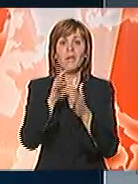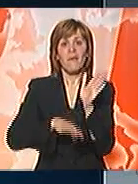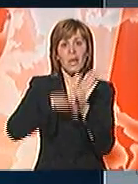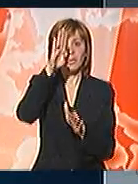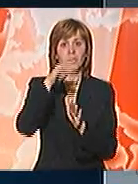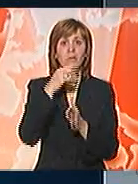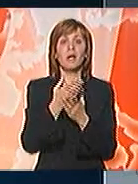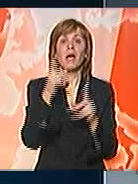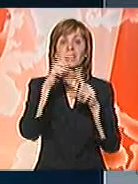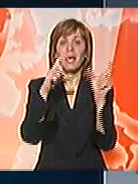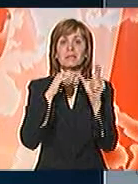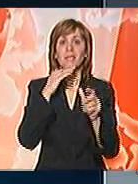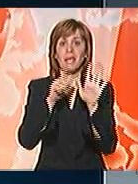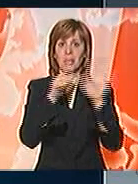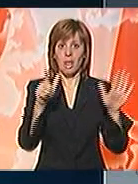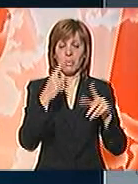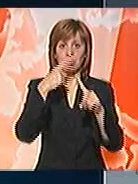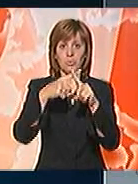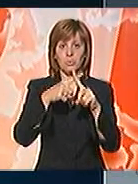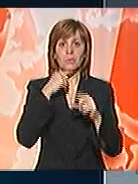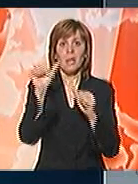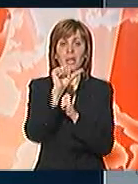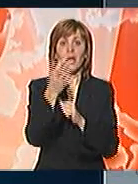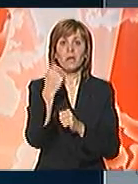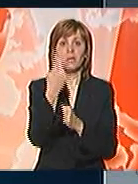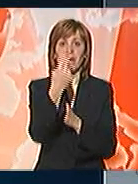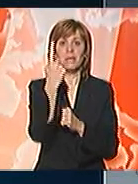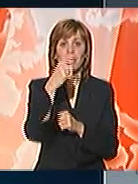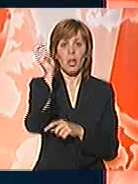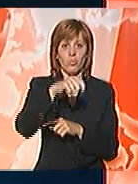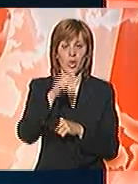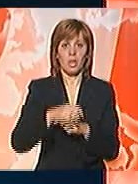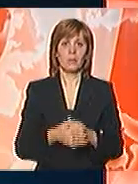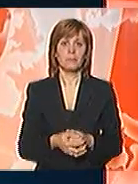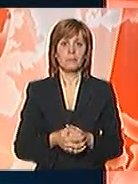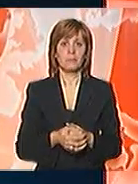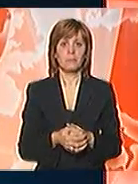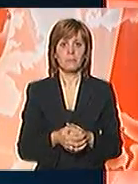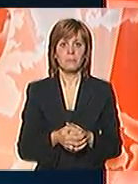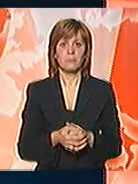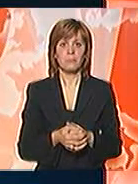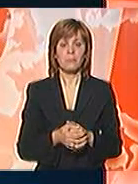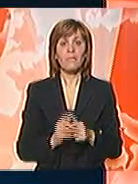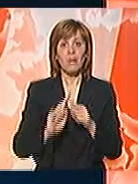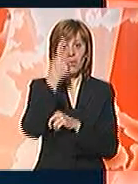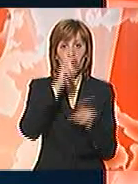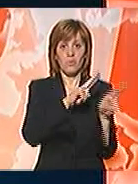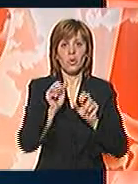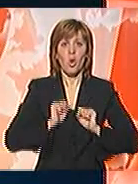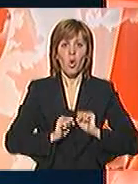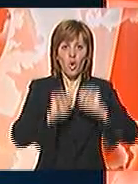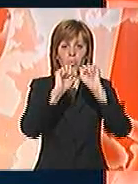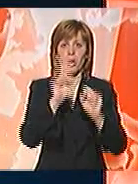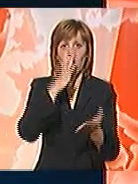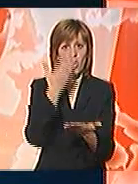većina sa DS-om i GS17+, sa 11 od 21 odbornika. Vrhovni sud je odbio